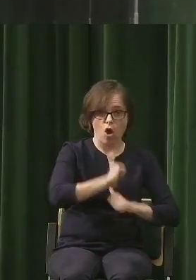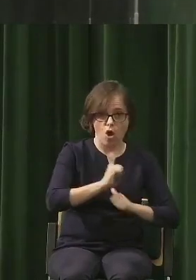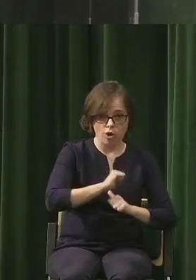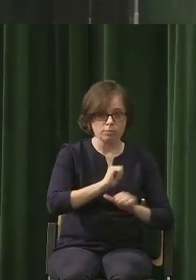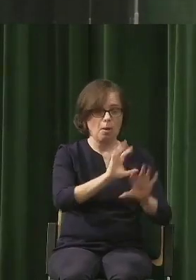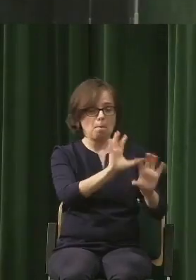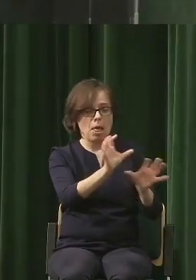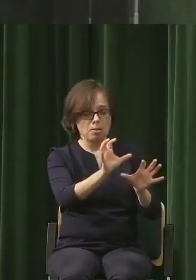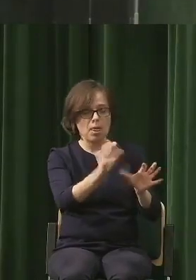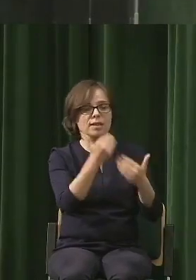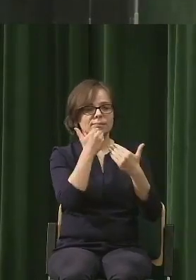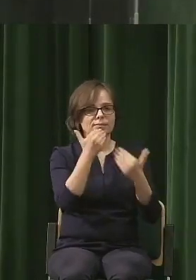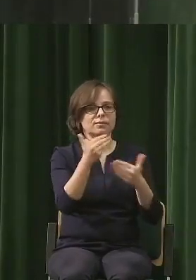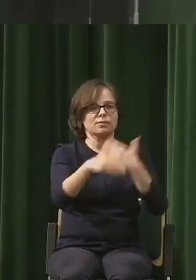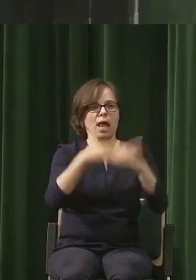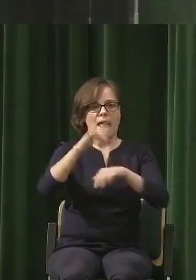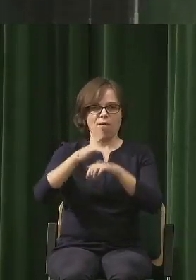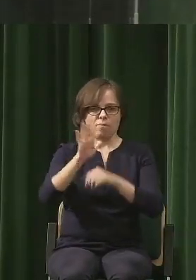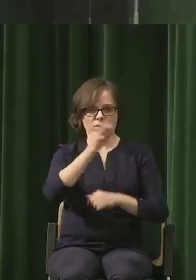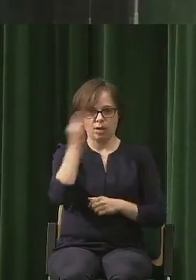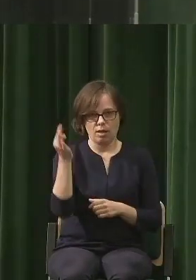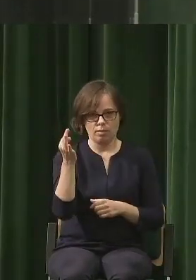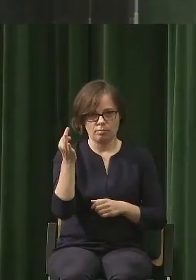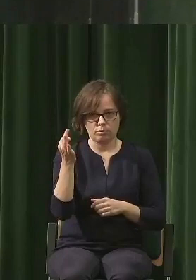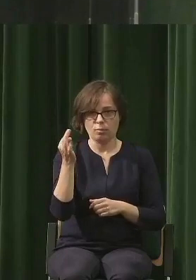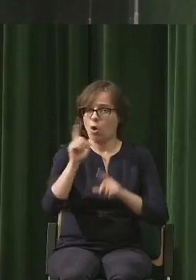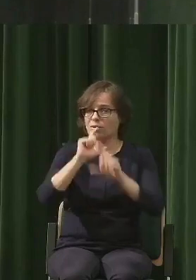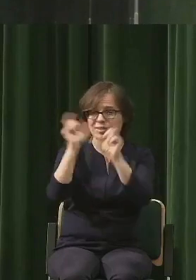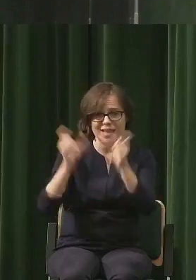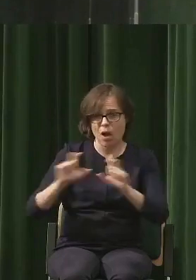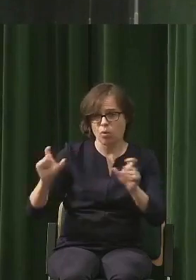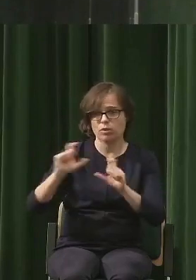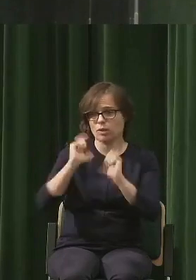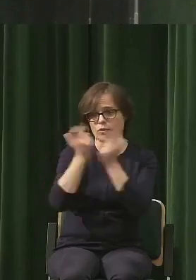czas zakładając, że tutaj egoizm jest jednak fundamentalnym